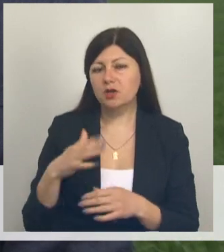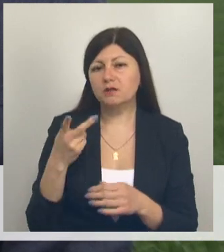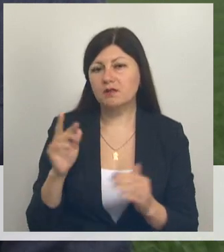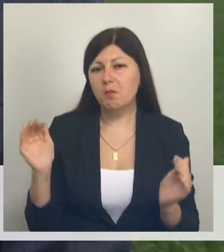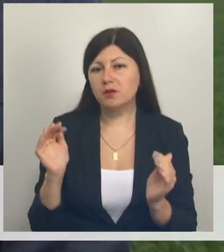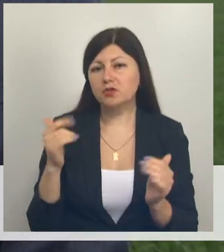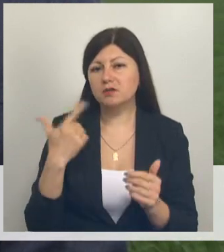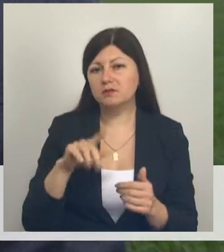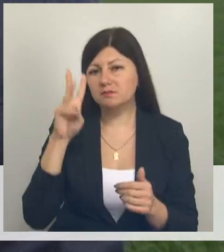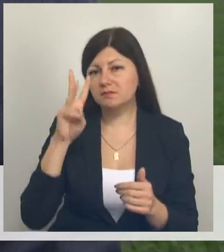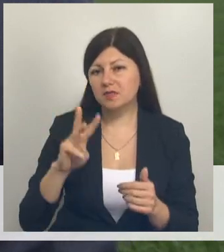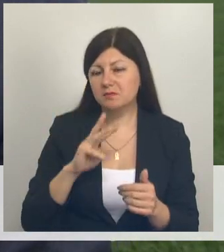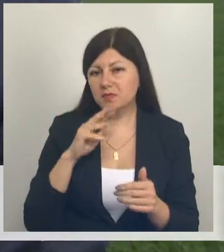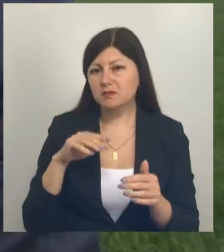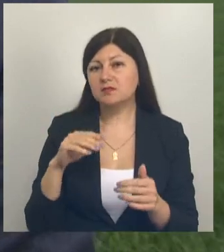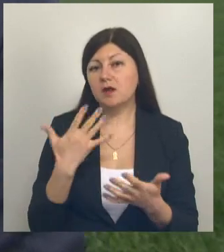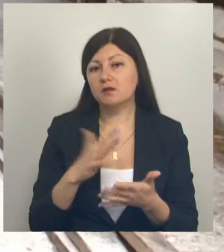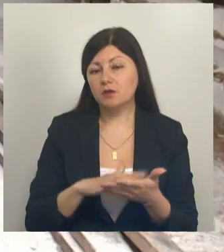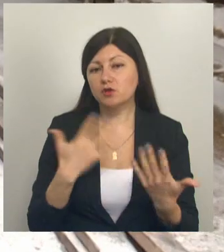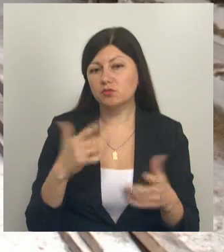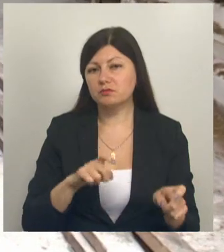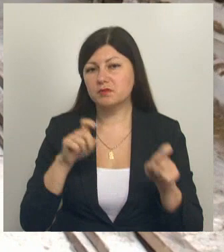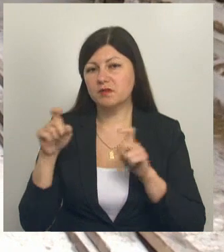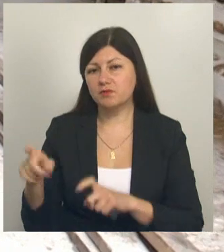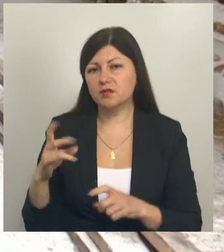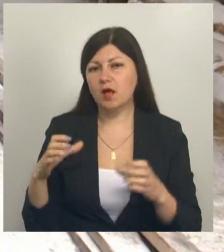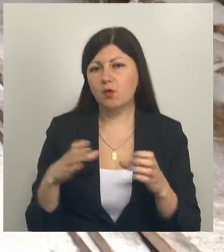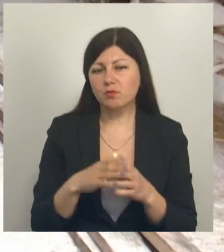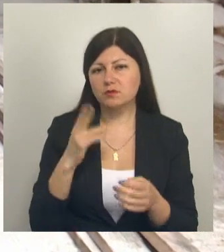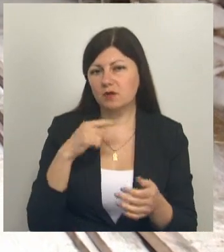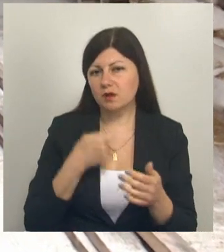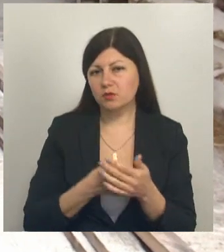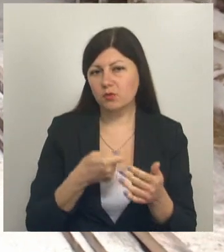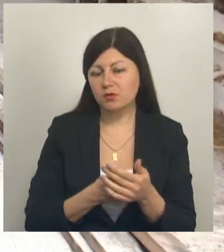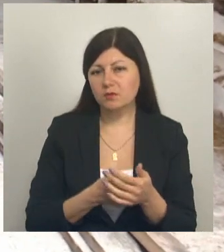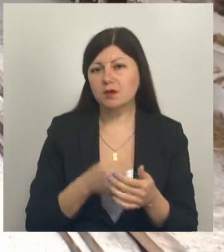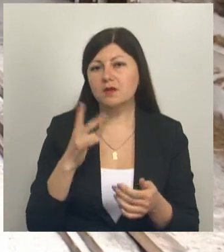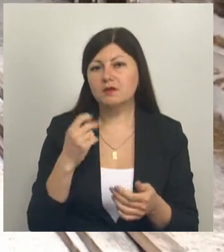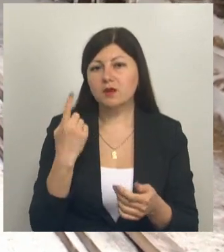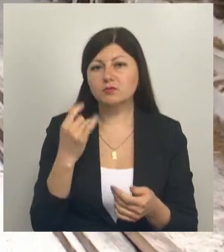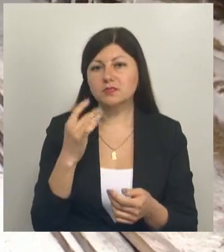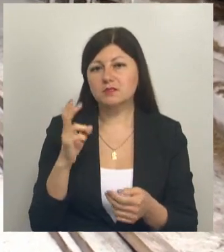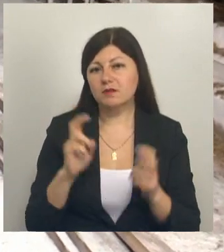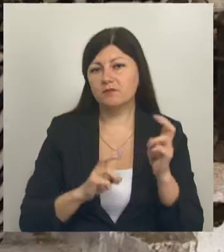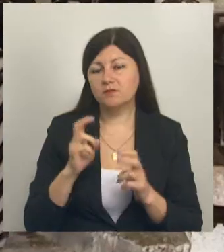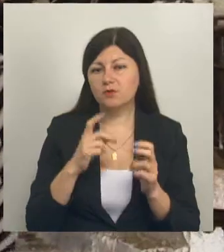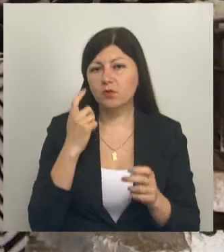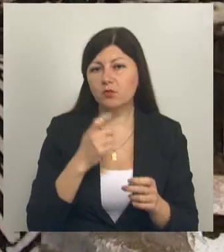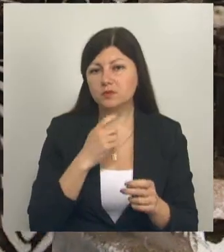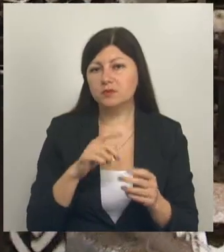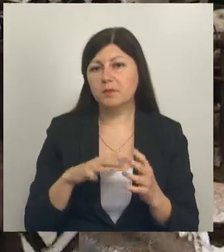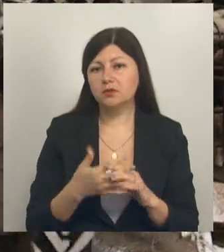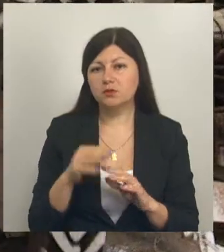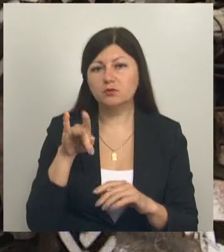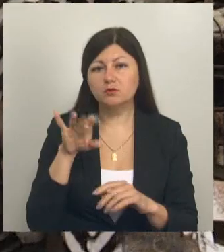первые три месяца содержатся, а затем переводятся на комплекс по откорму. Для телят и быков произведённый на одном из собственных заводов в губкинском посёлке Троицкое